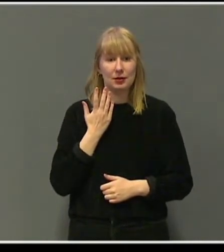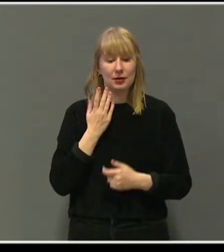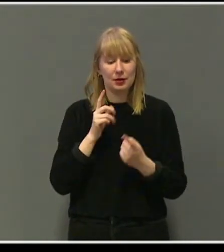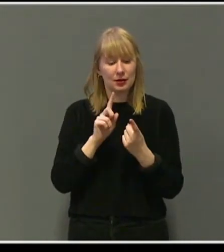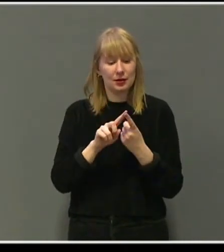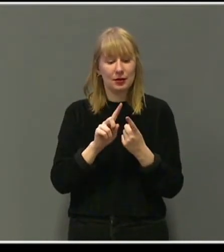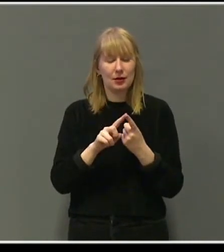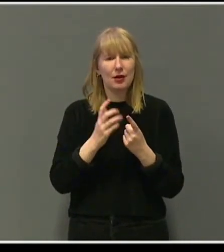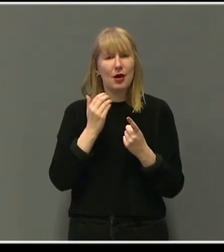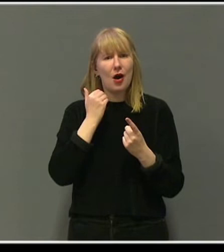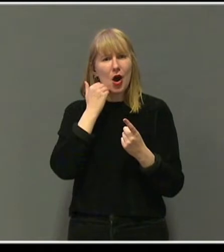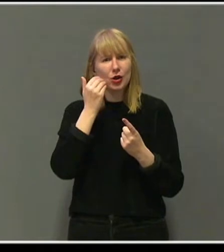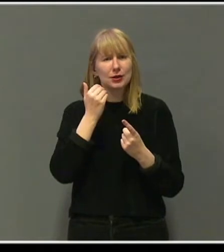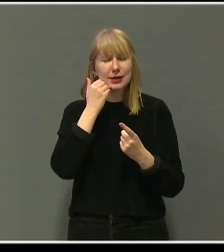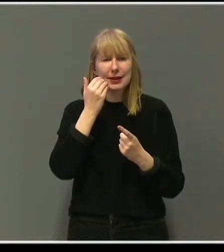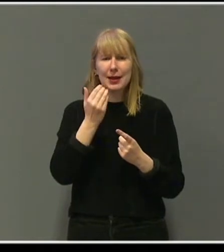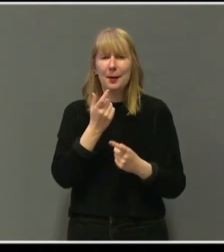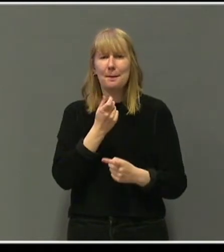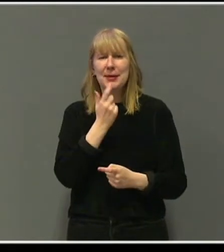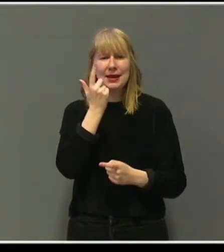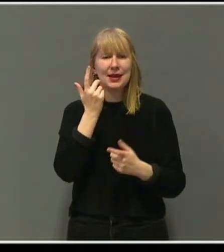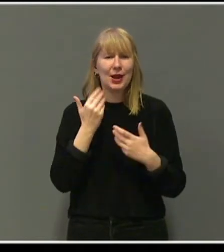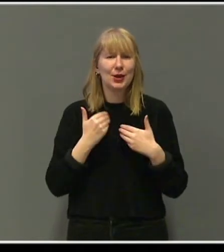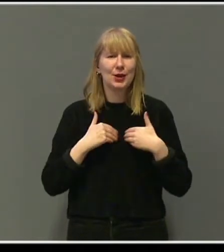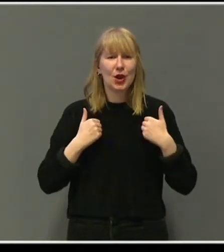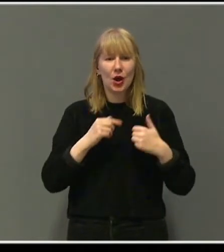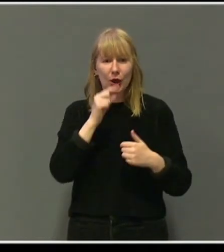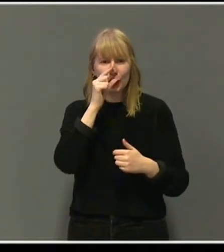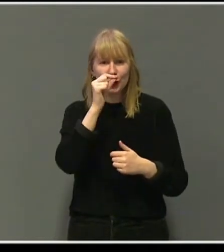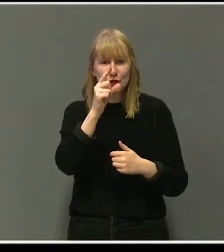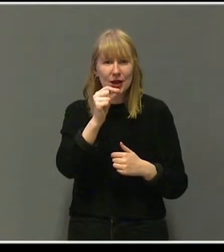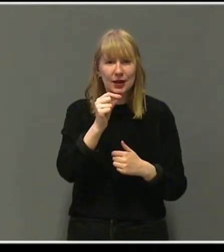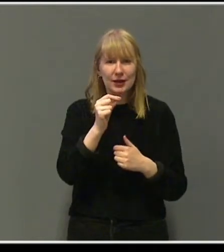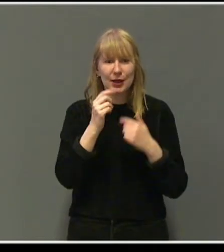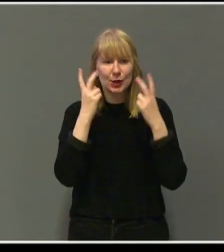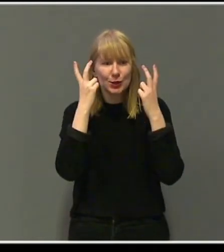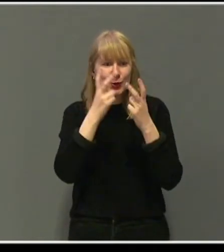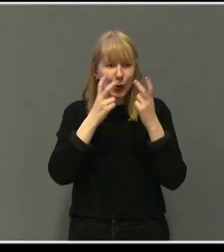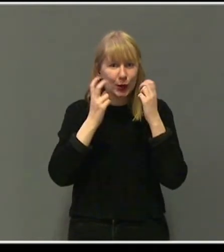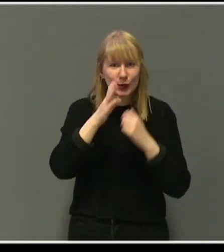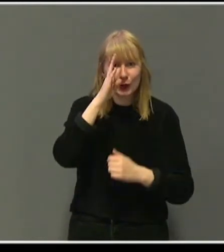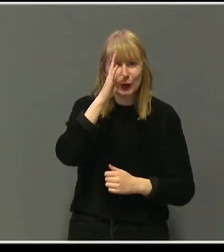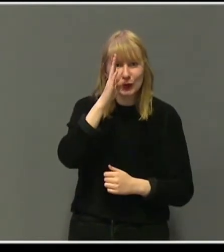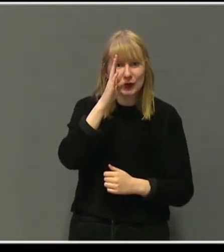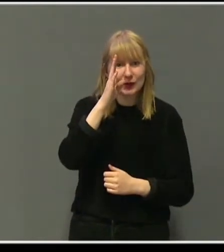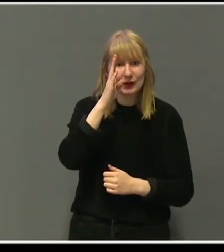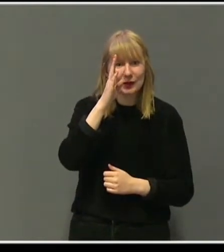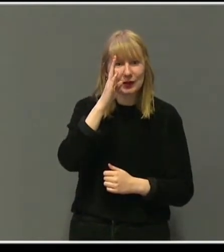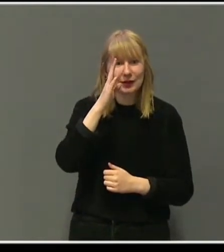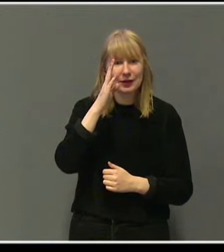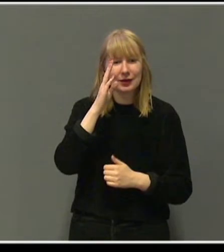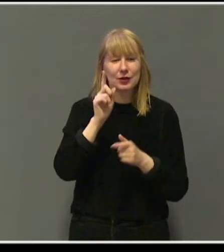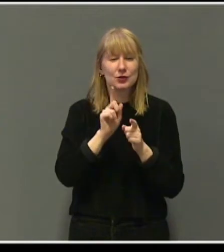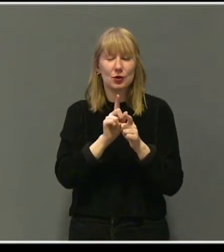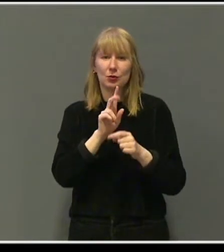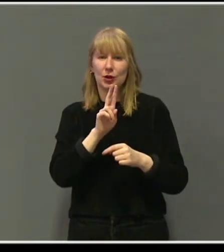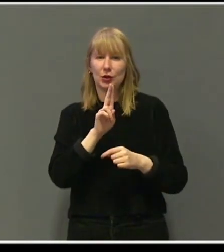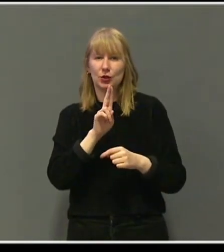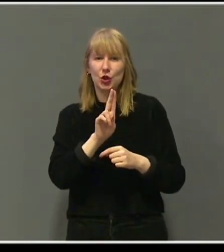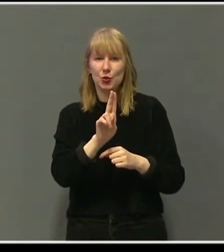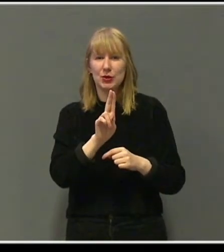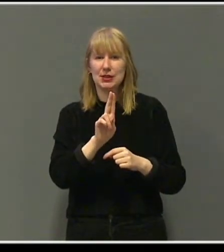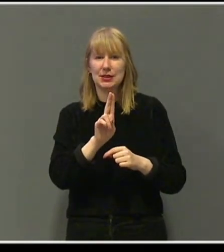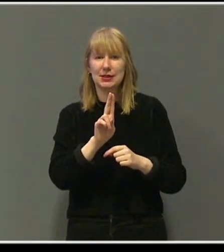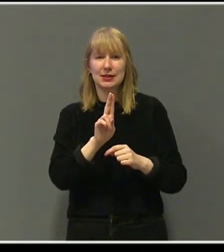alltid en bli, glad, nysgjerrig, søkende gutt. Og alt det som vi ofte forbinder med å